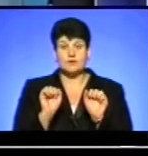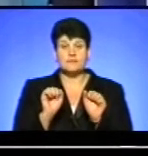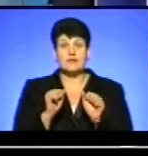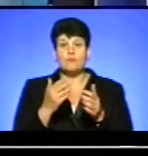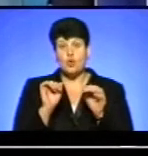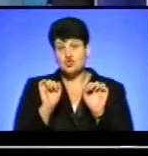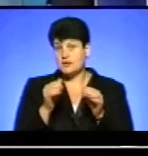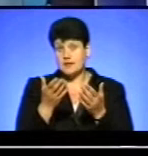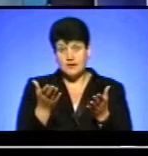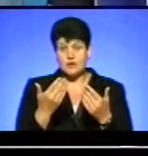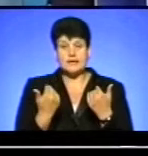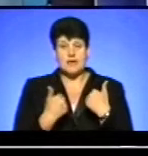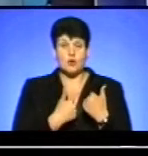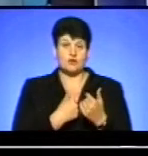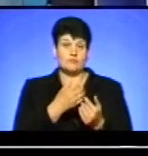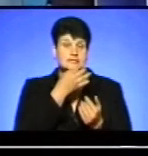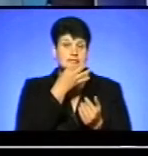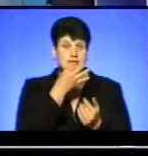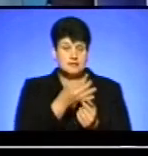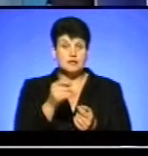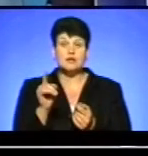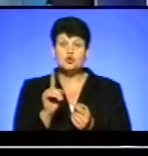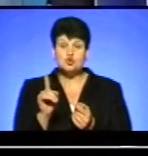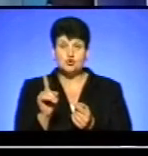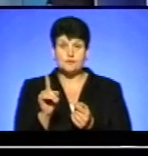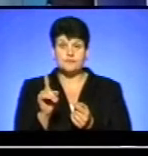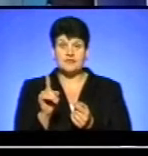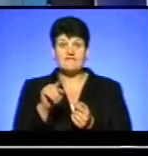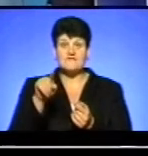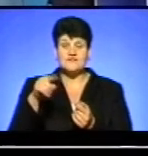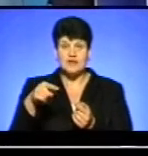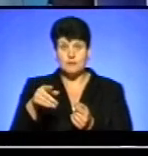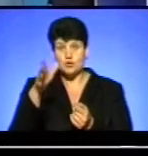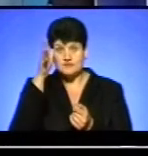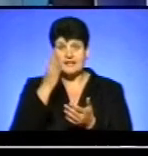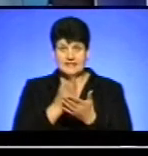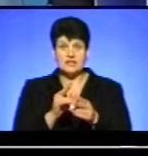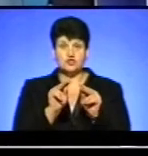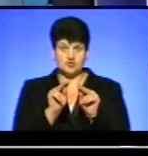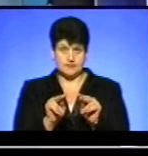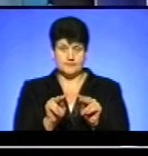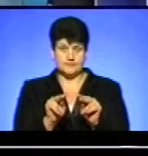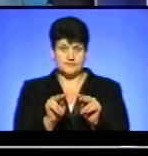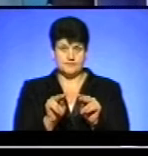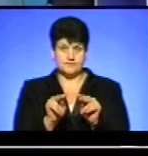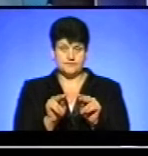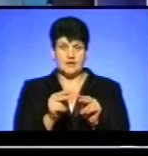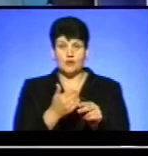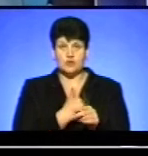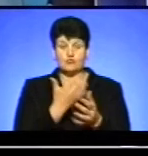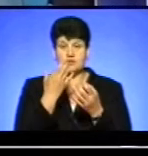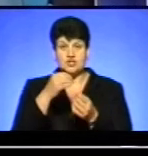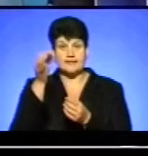те, що Але я хотів би зазначити, що вимоги освітян є справедливими, звичайно. І хотів би ще